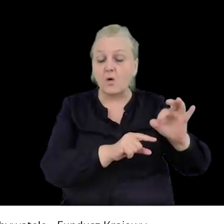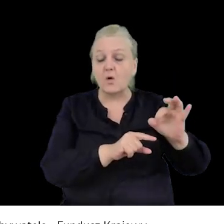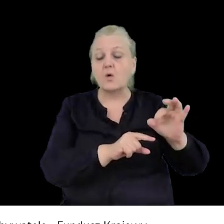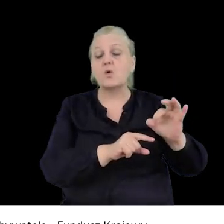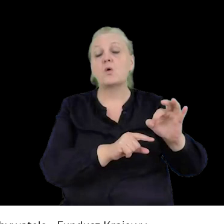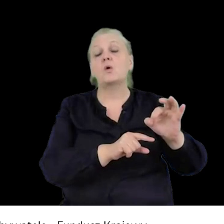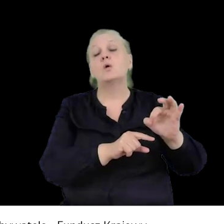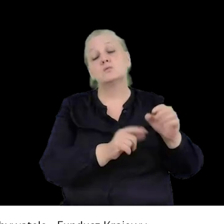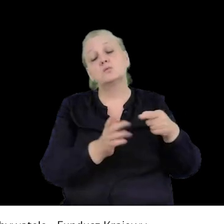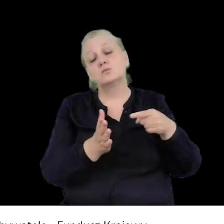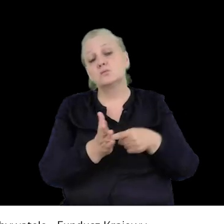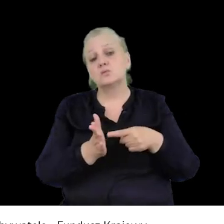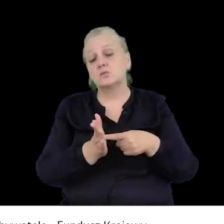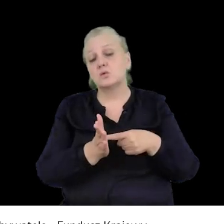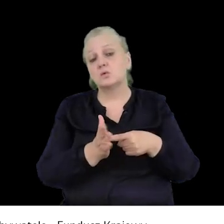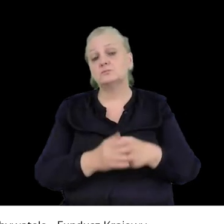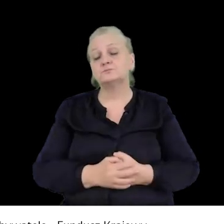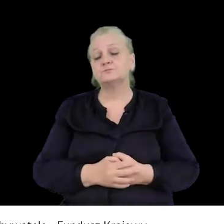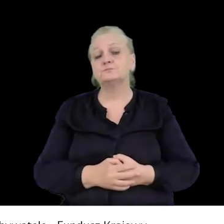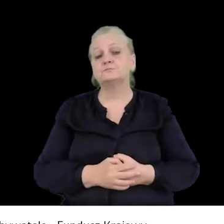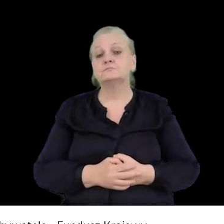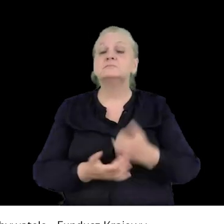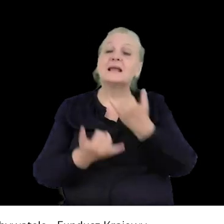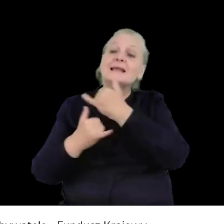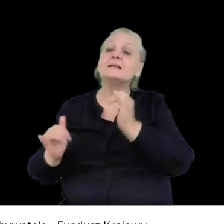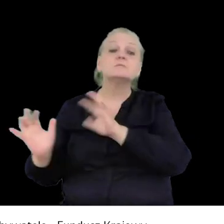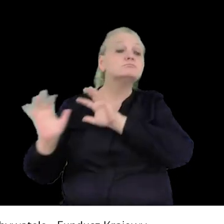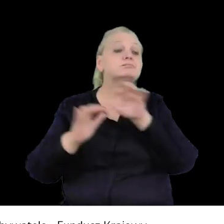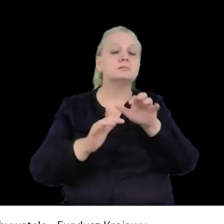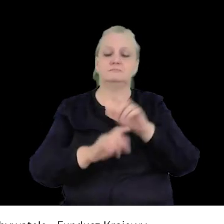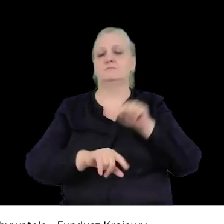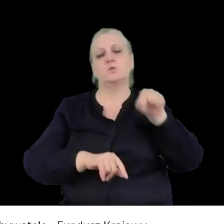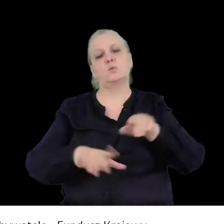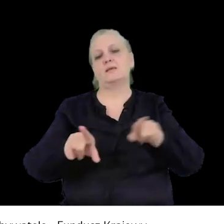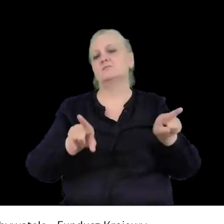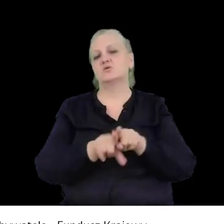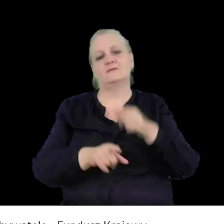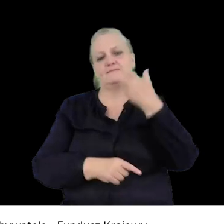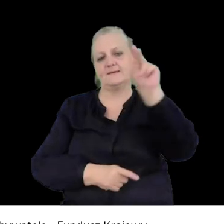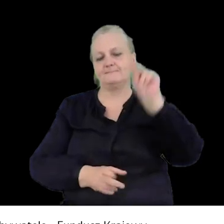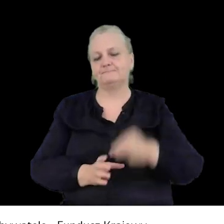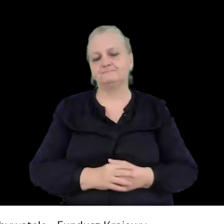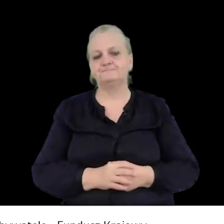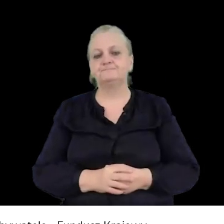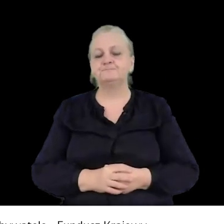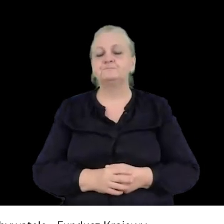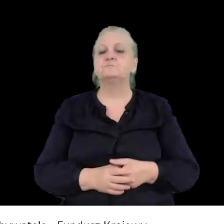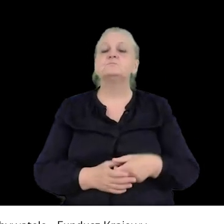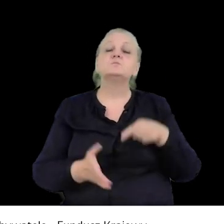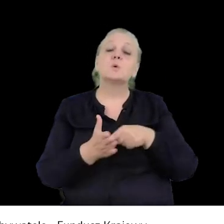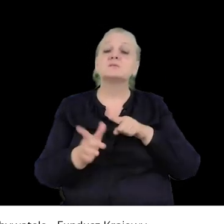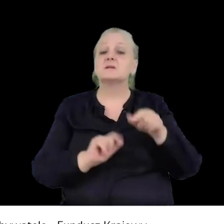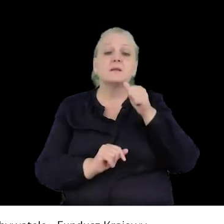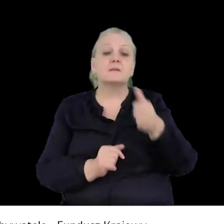to wtedy inne zgromadzenia nie mogą się odbywać w tym miejscu. Czyli nie mogą,